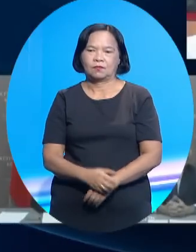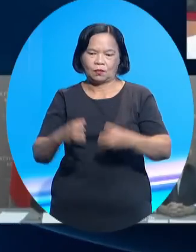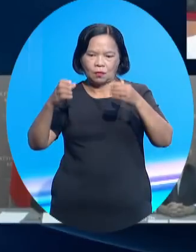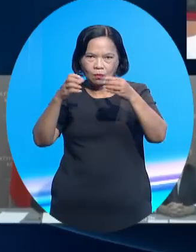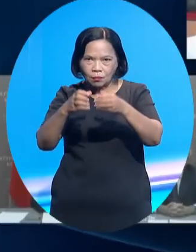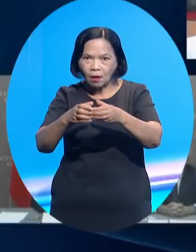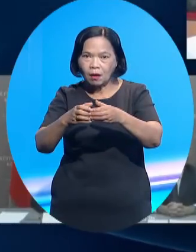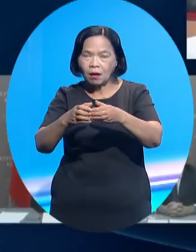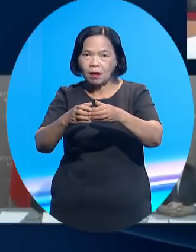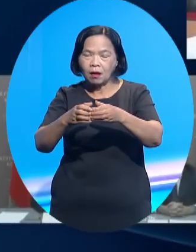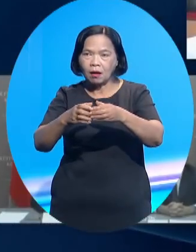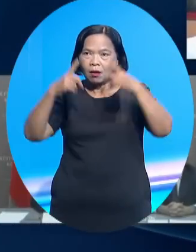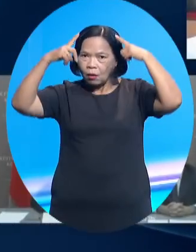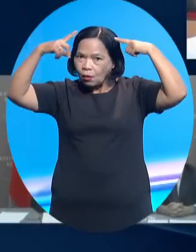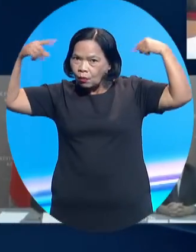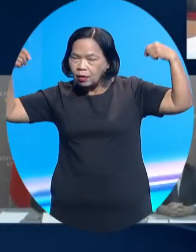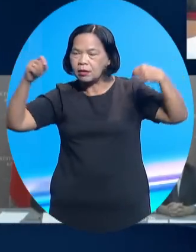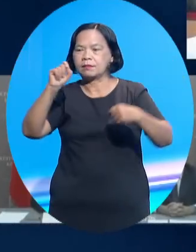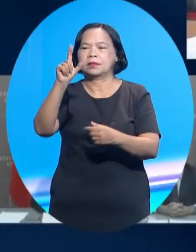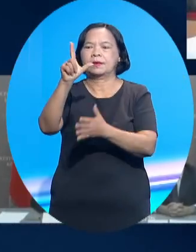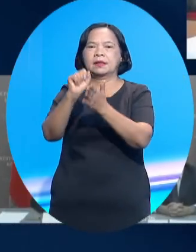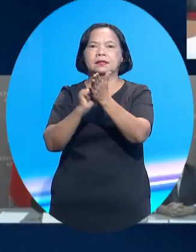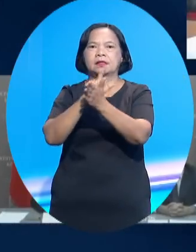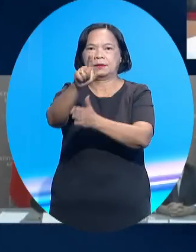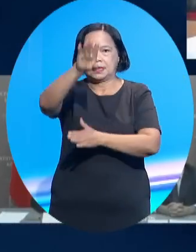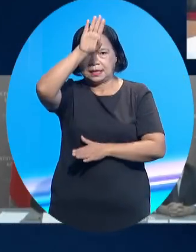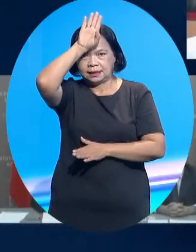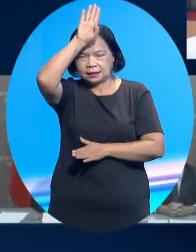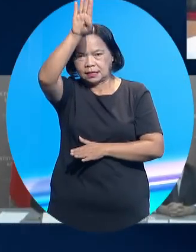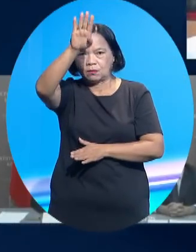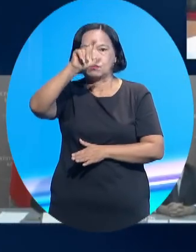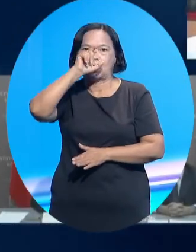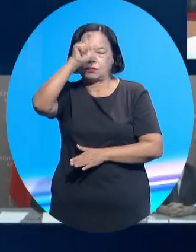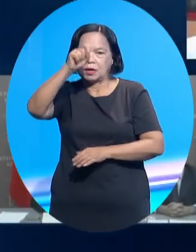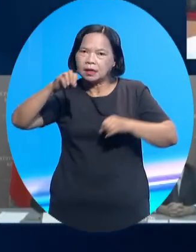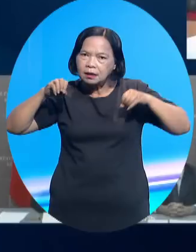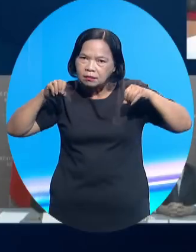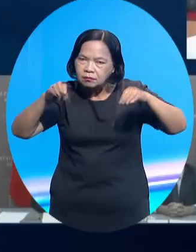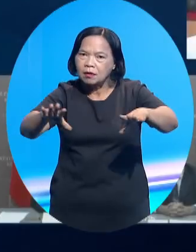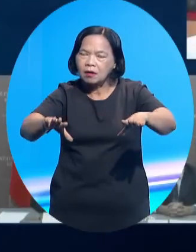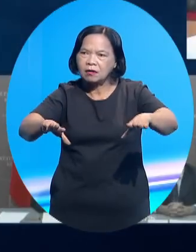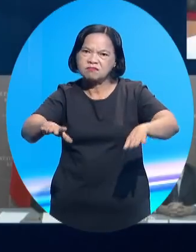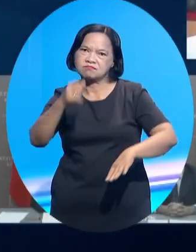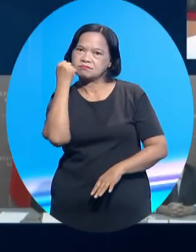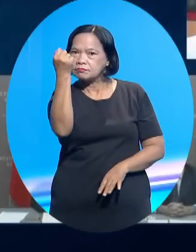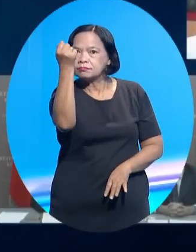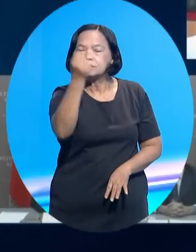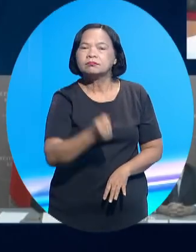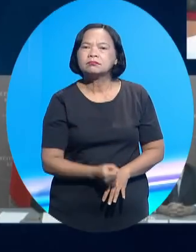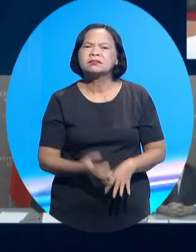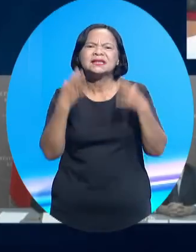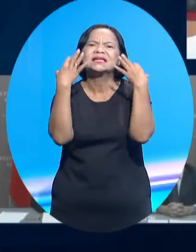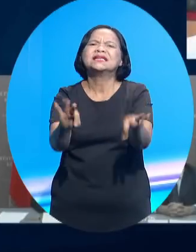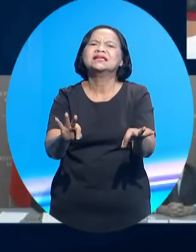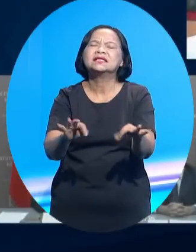Trong một cuộc họp bất thường với các quan chức cấp cao ngày 17 tháng 7, Tổng thống Putin đã gọi cuộc tấn công là một hành động khủng bố. Những